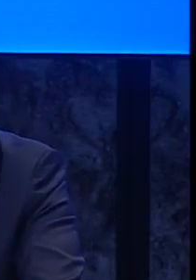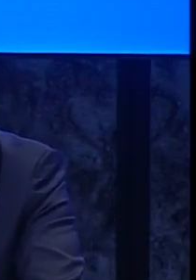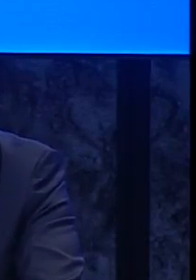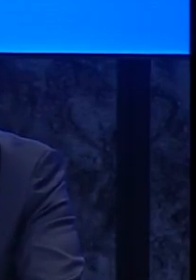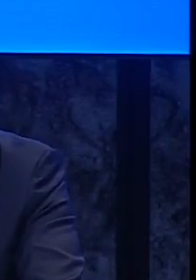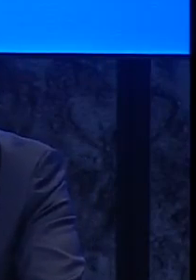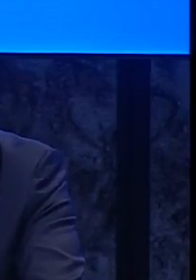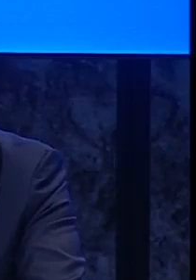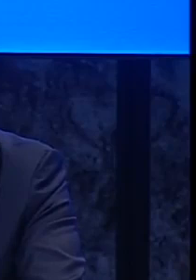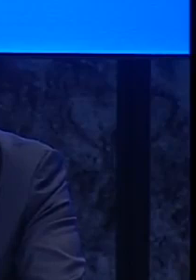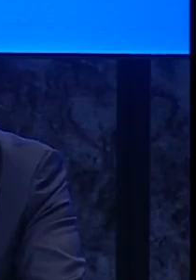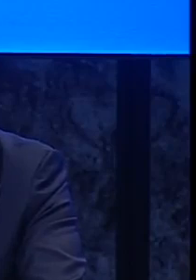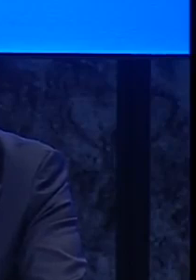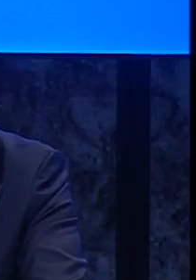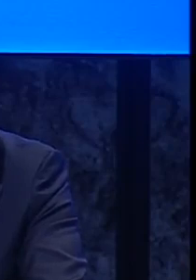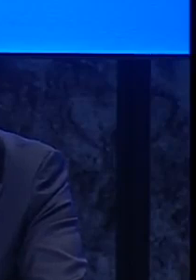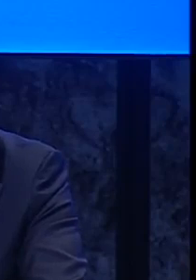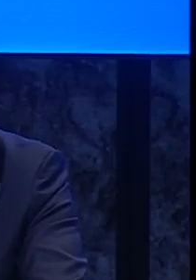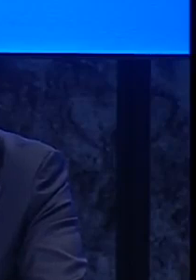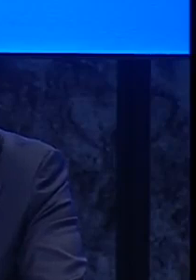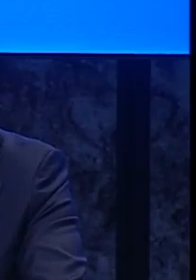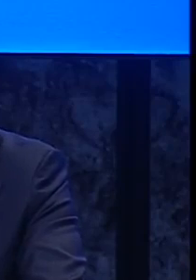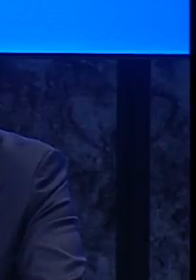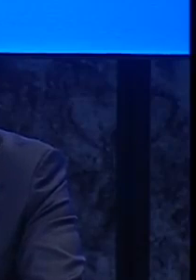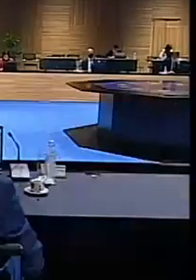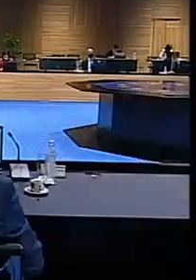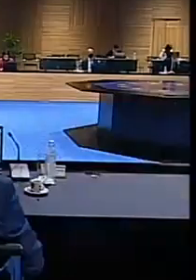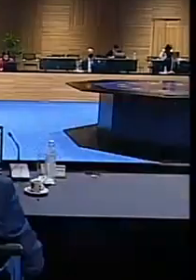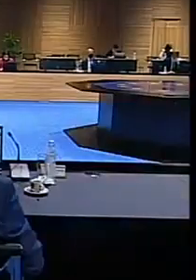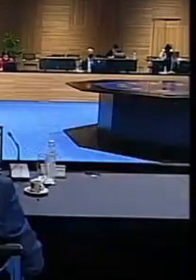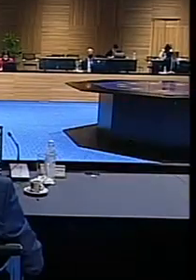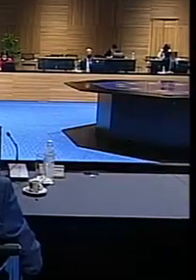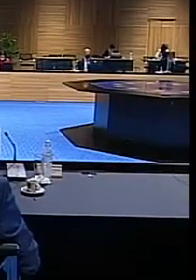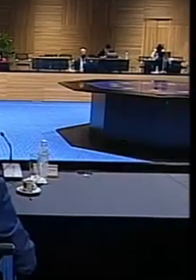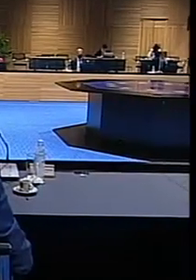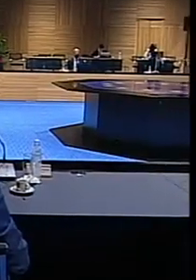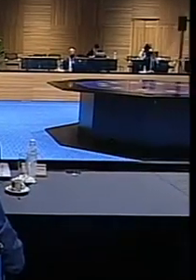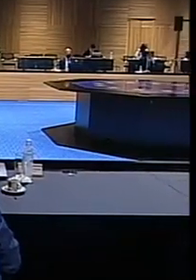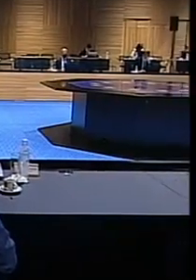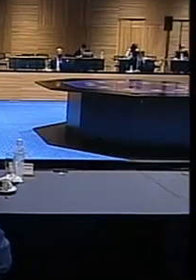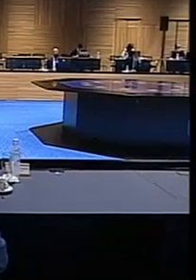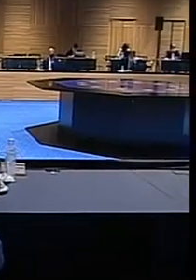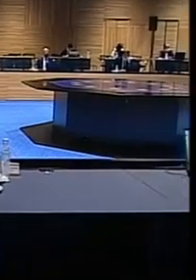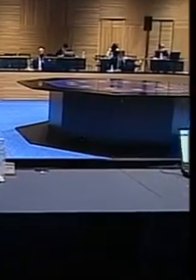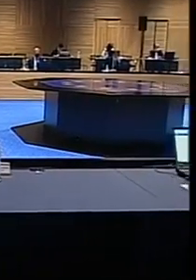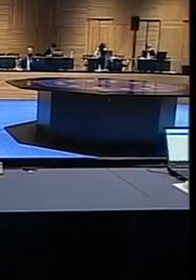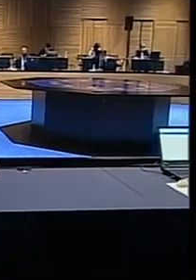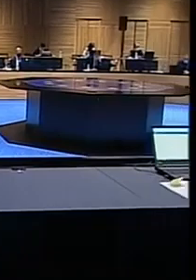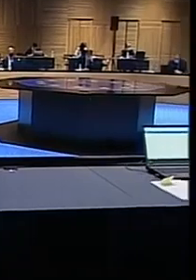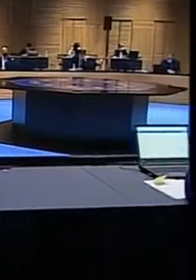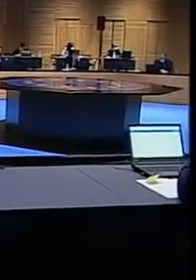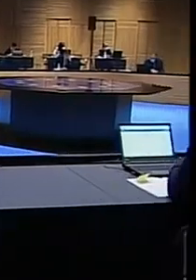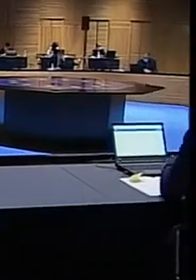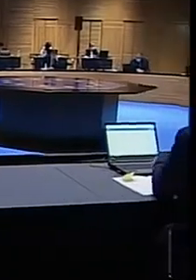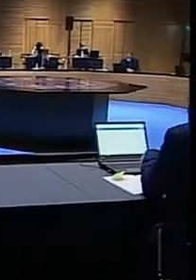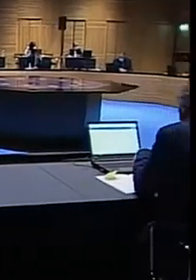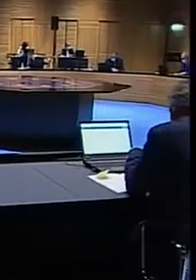i Fitch i ovdje napravili važan korak naprijed. Imali smo i vrijedan projekt